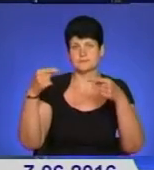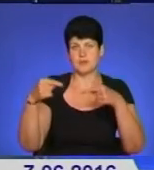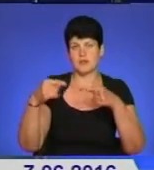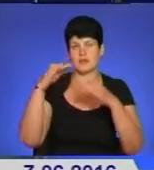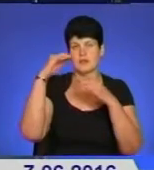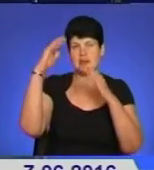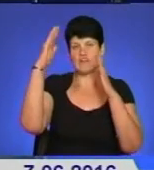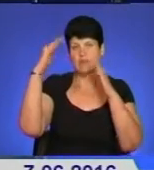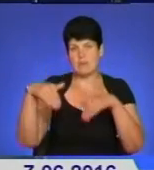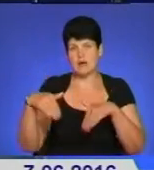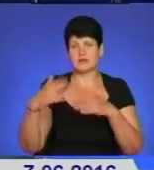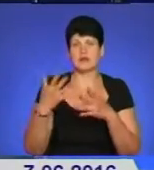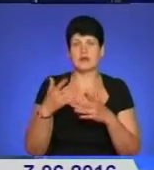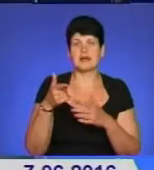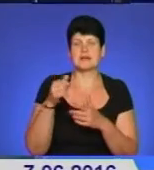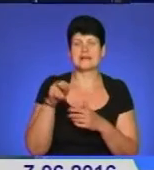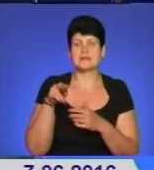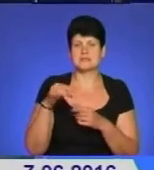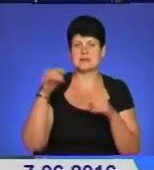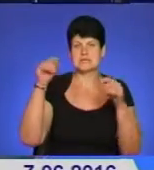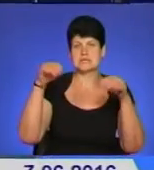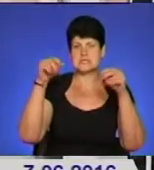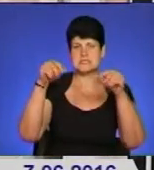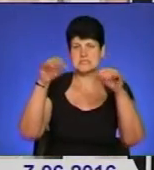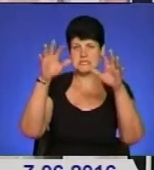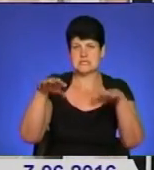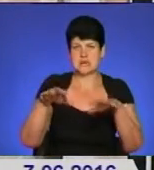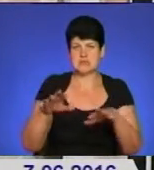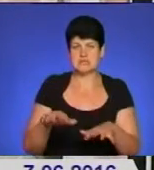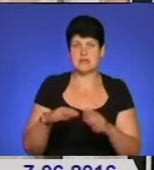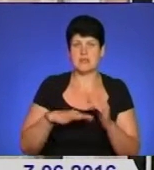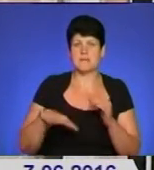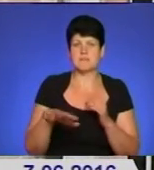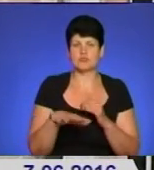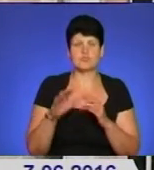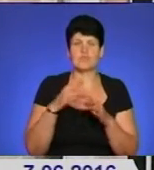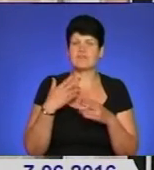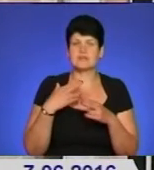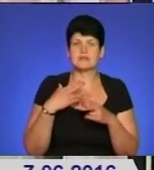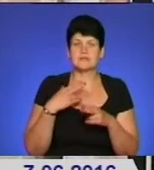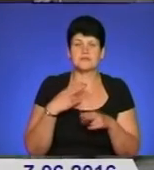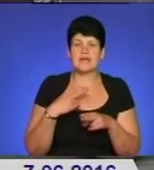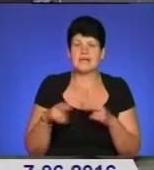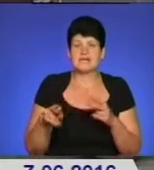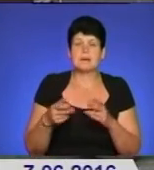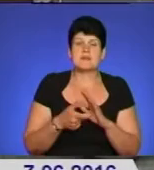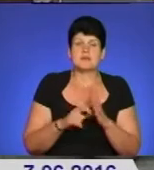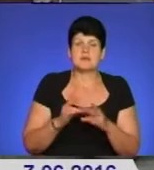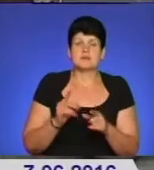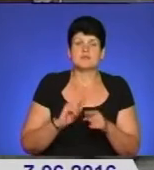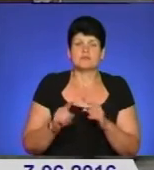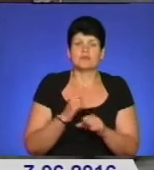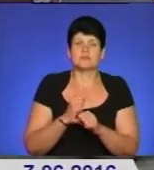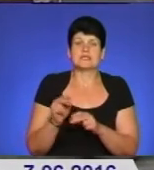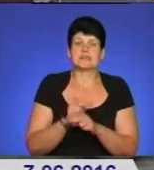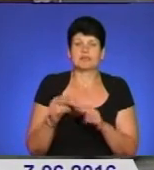оцілілої її частини гіпсова штукатурка постійно сипеться на підлогу. Щоб не втратити приміщення, потрібно якнайшвидше зробити капітальний ремонт даху,